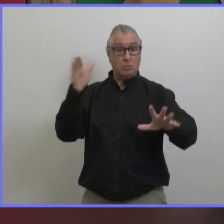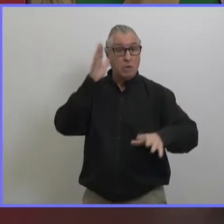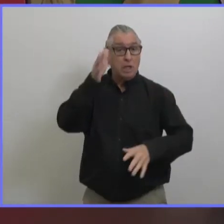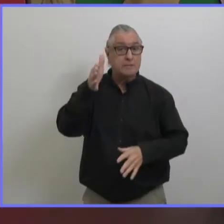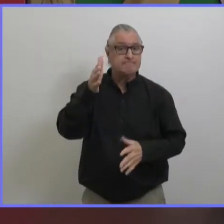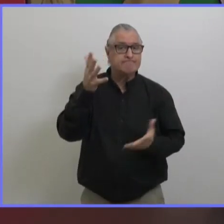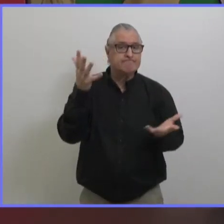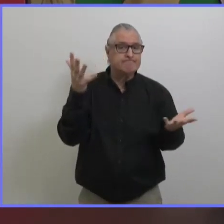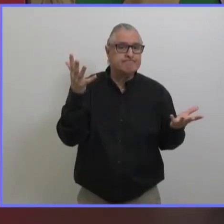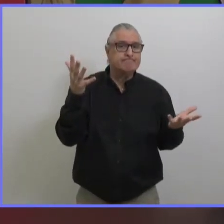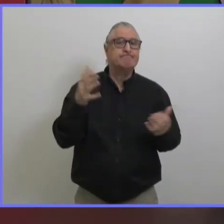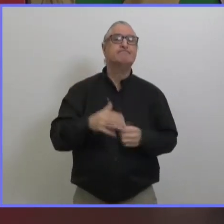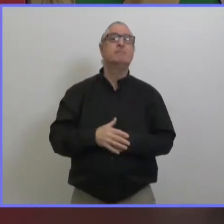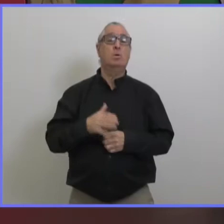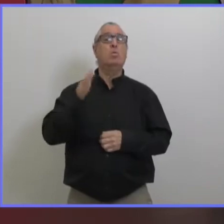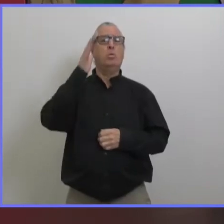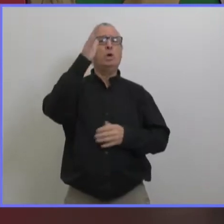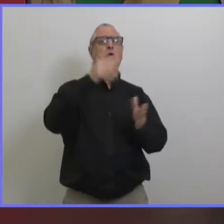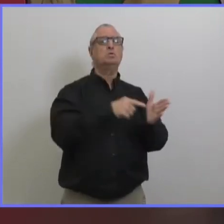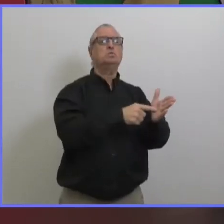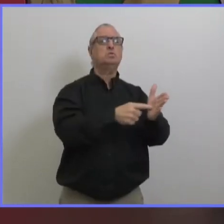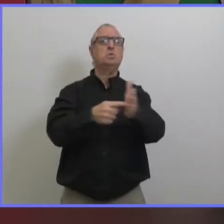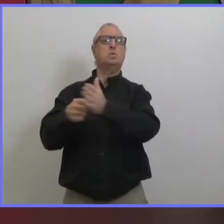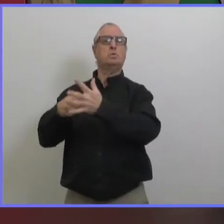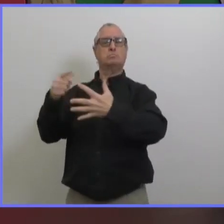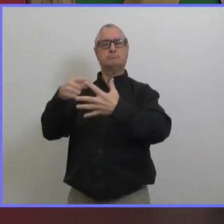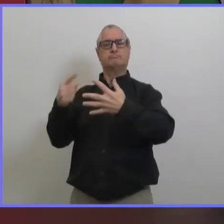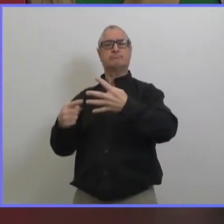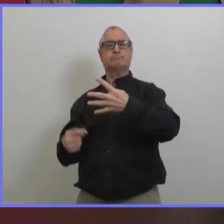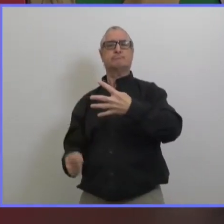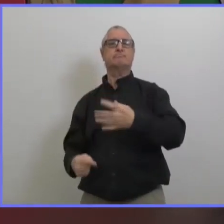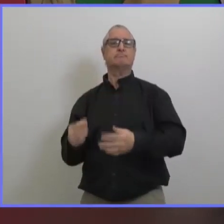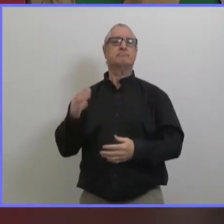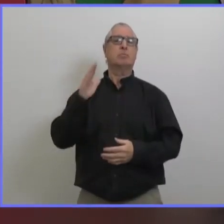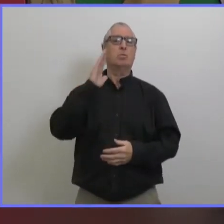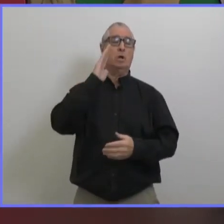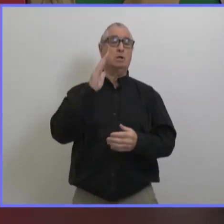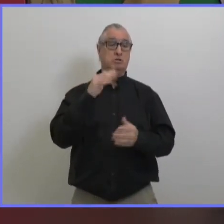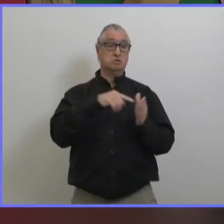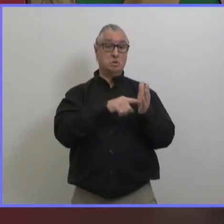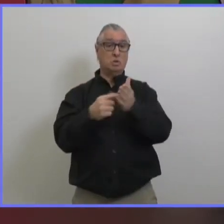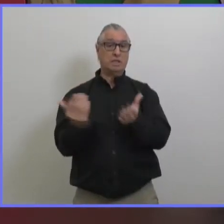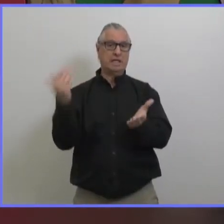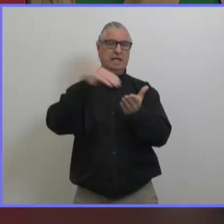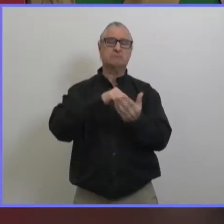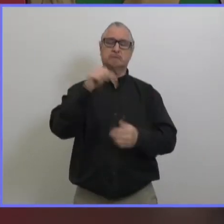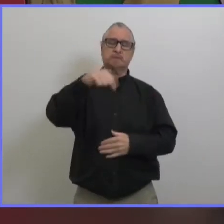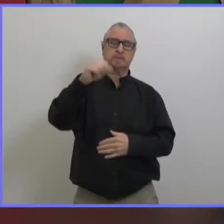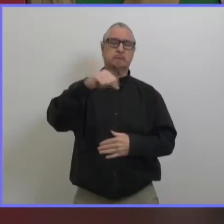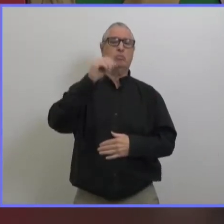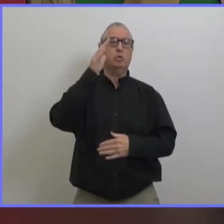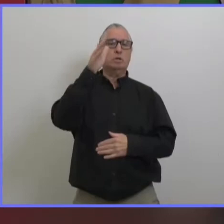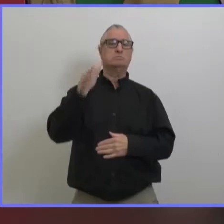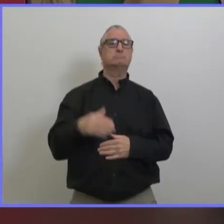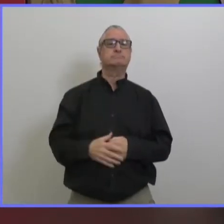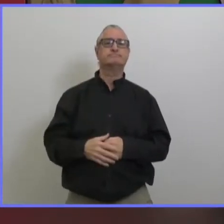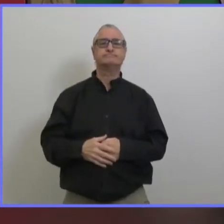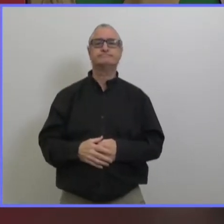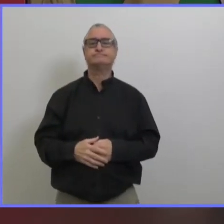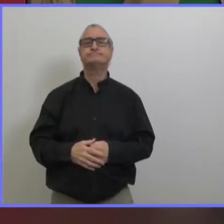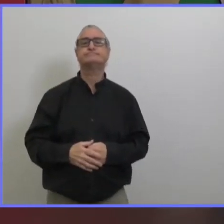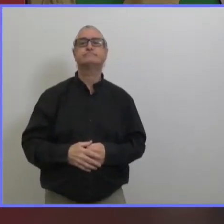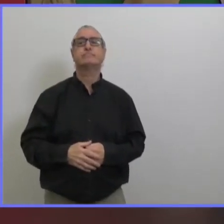modéliser exactement les effets des différences d'assouplissement de restrictions et c'est également très